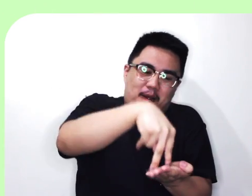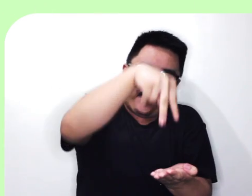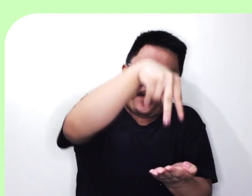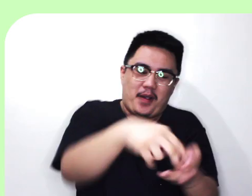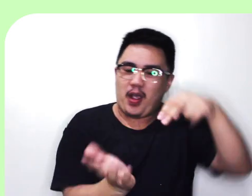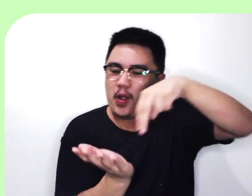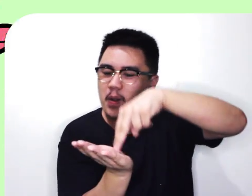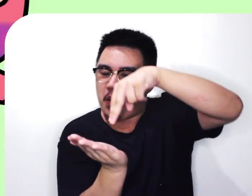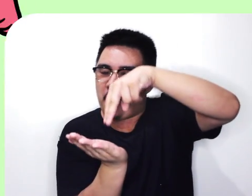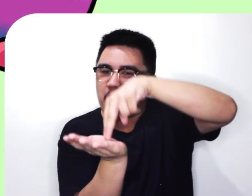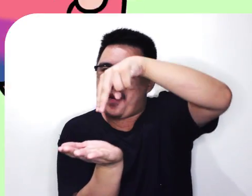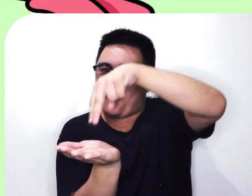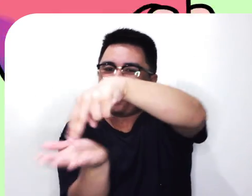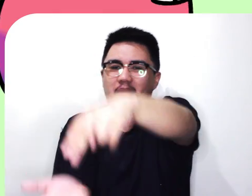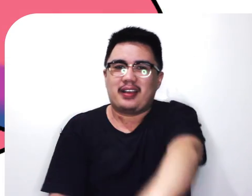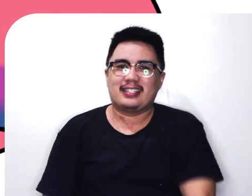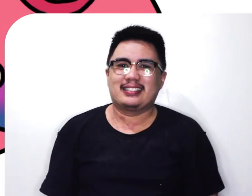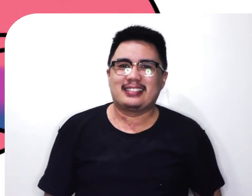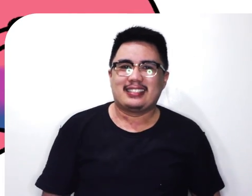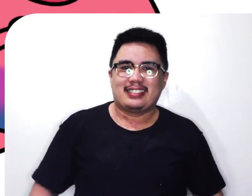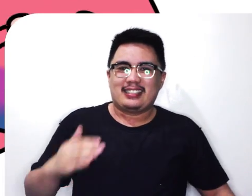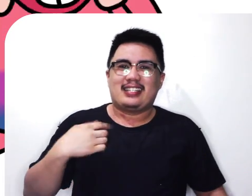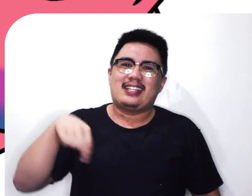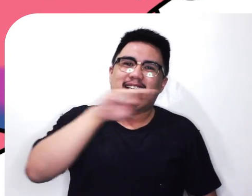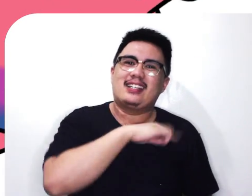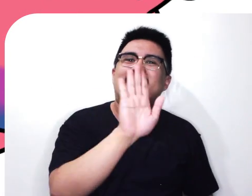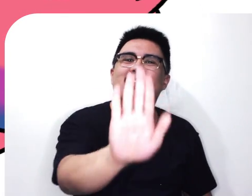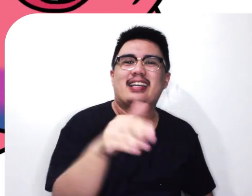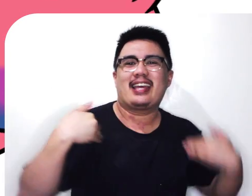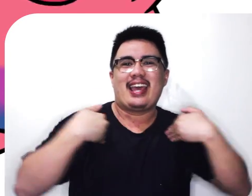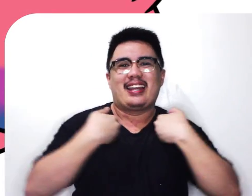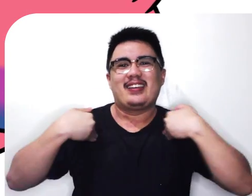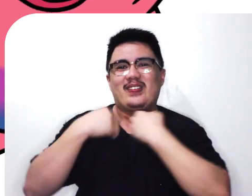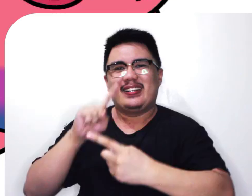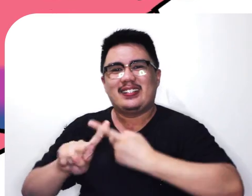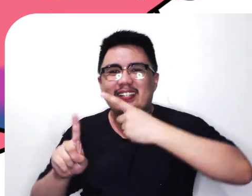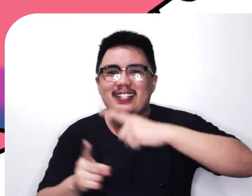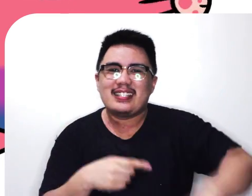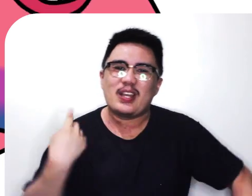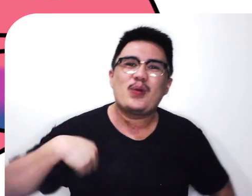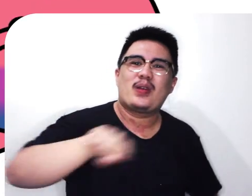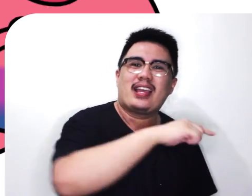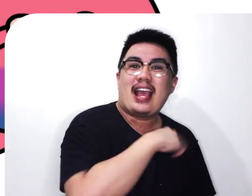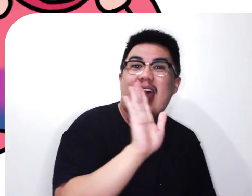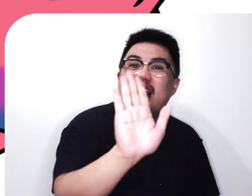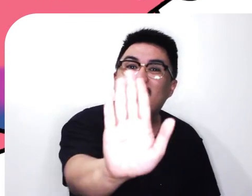Tatatatatalon, tatatatatalon Barkada ng mga hayop